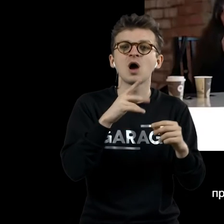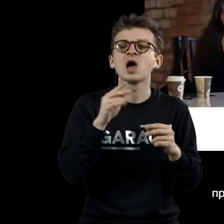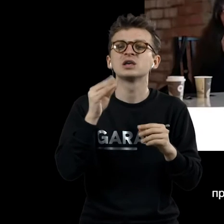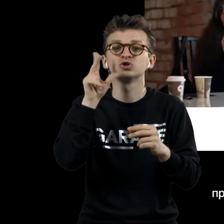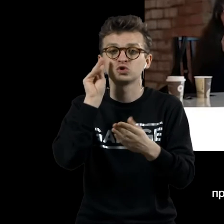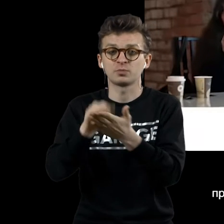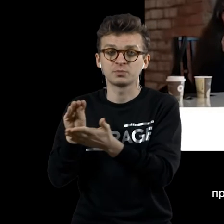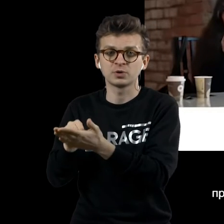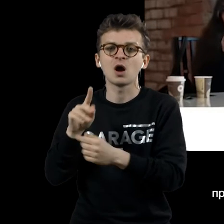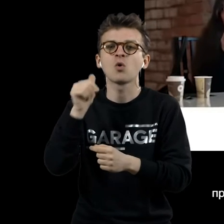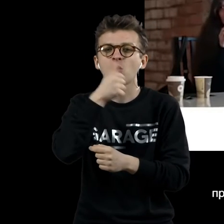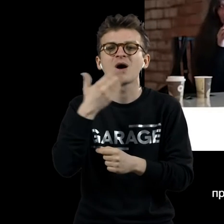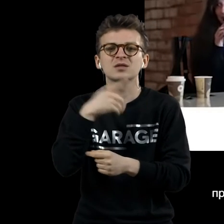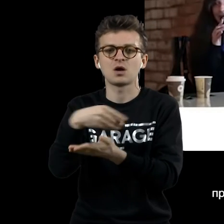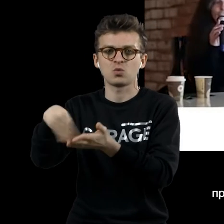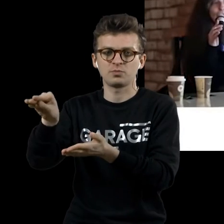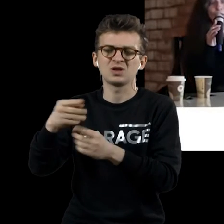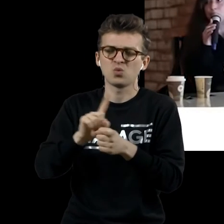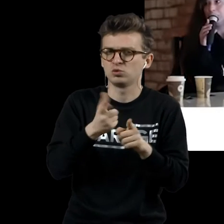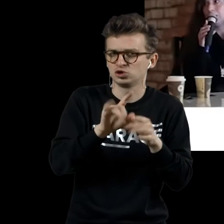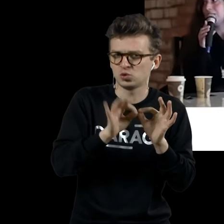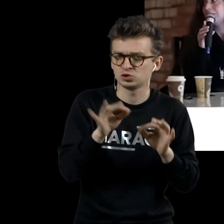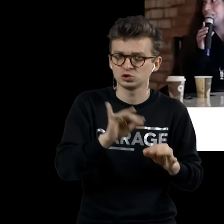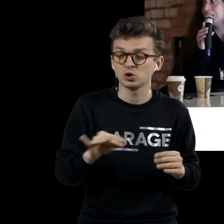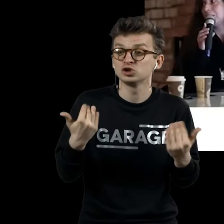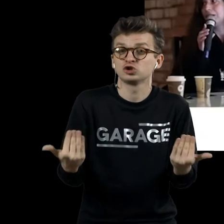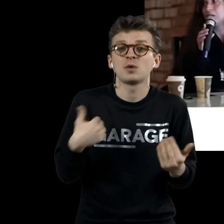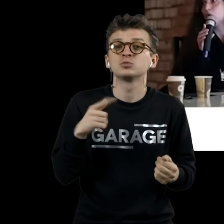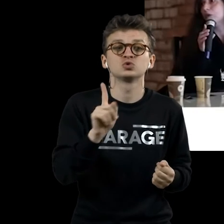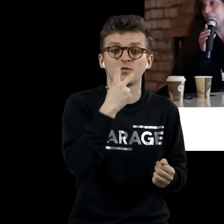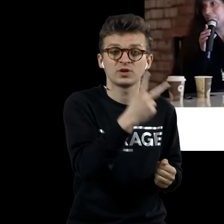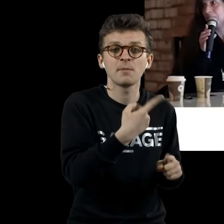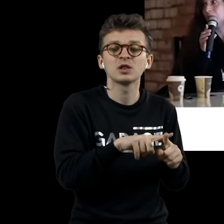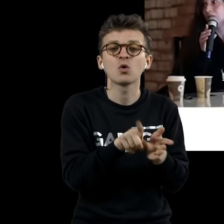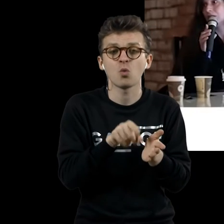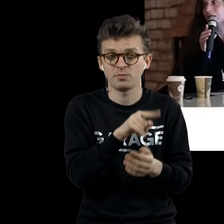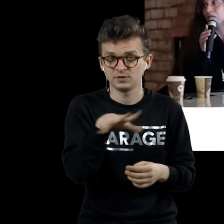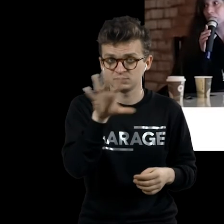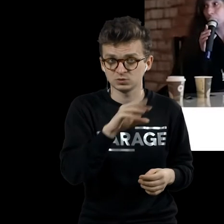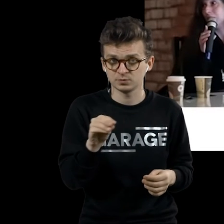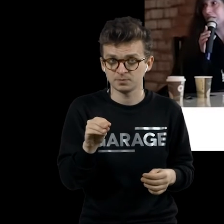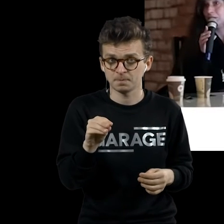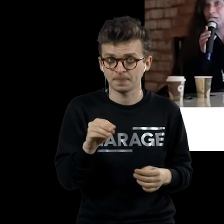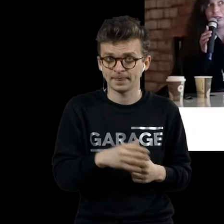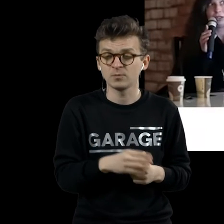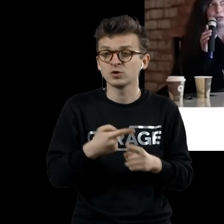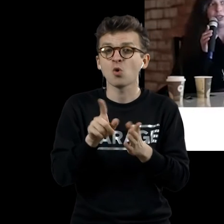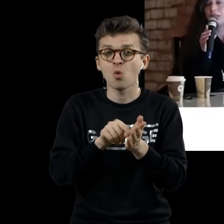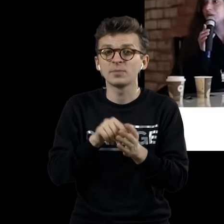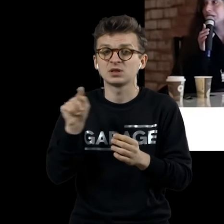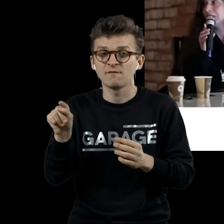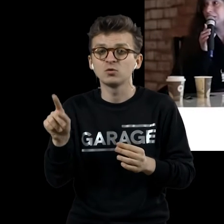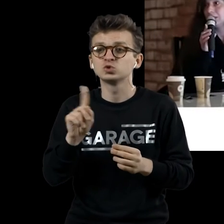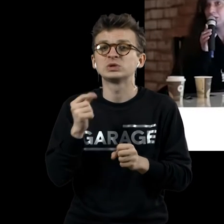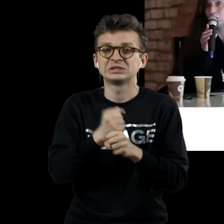они произведения искусства. Тоже там очень сложная история. И то, что мы сейчас видим, это опять-таки копия этих работ. Копия этих предметов, которые,